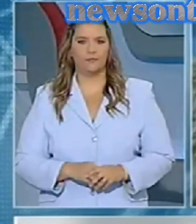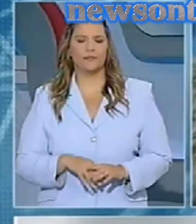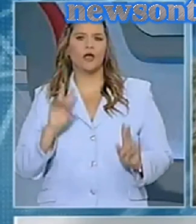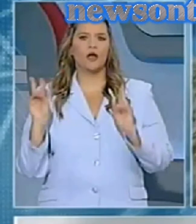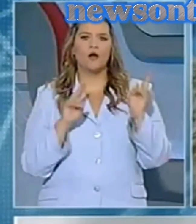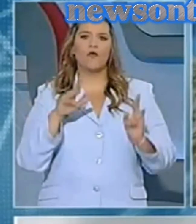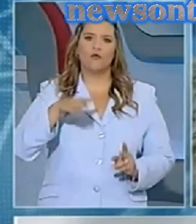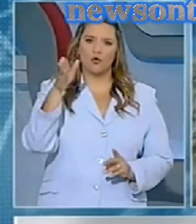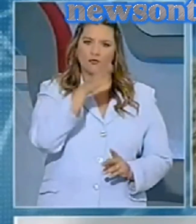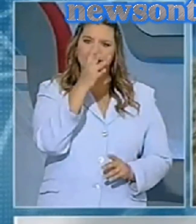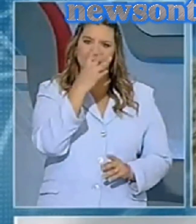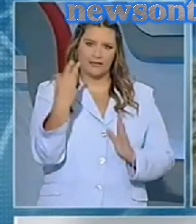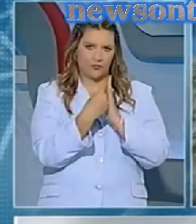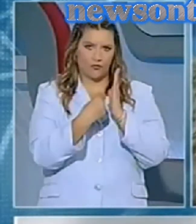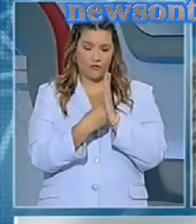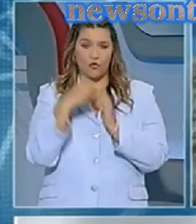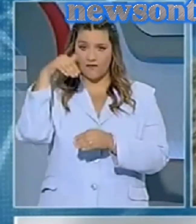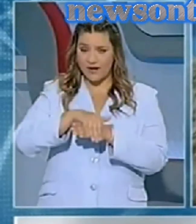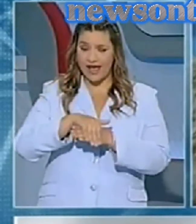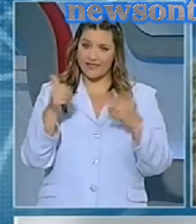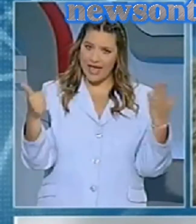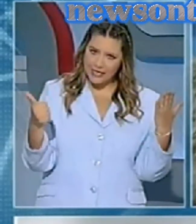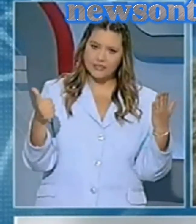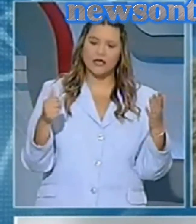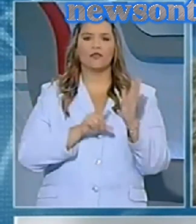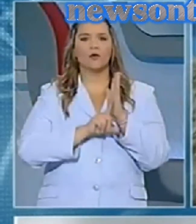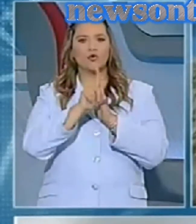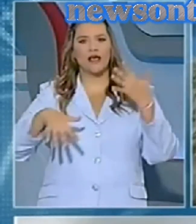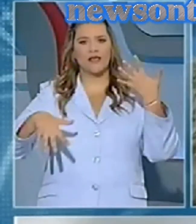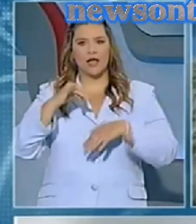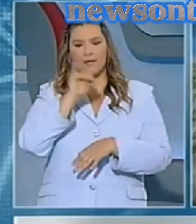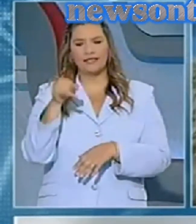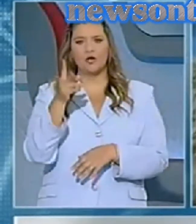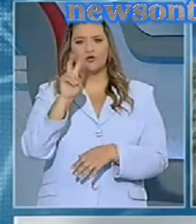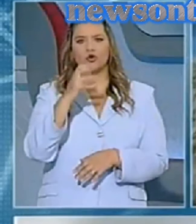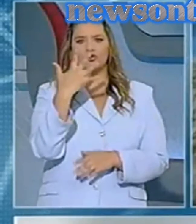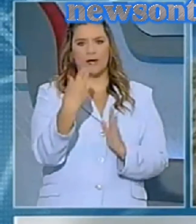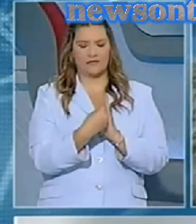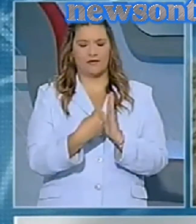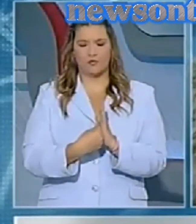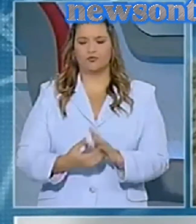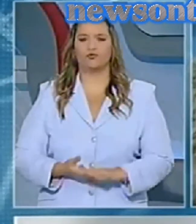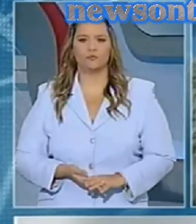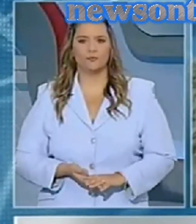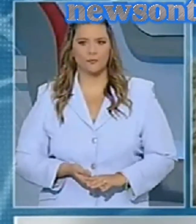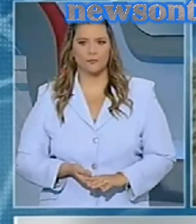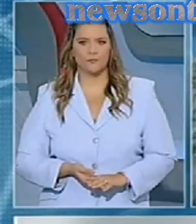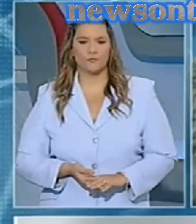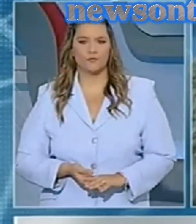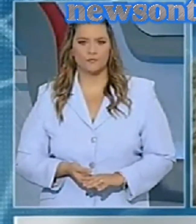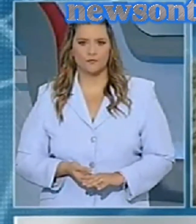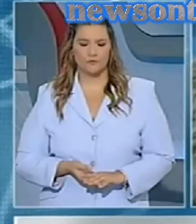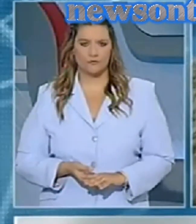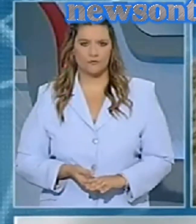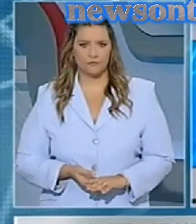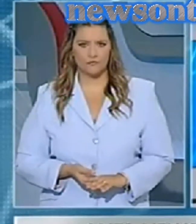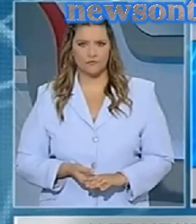Βορείο-δυτικούς ανέμους 3 με 5 μποφόρ και το βράδυ έως 6 και θερμοκρασία από 15 έως 25 βαθμούς Κελσίου.